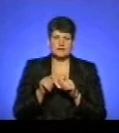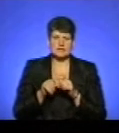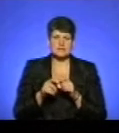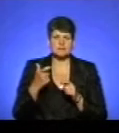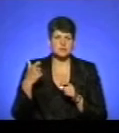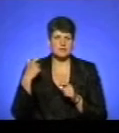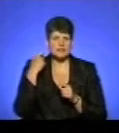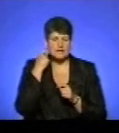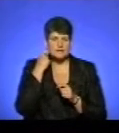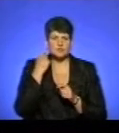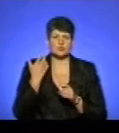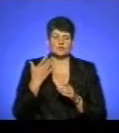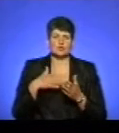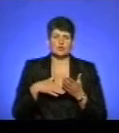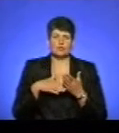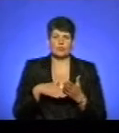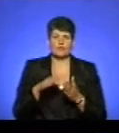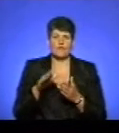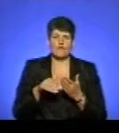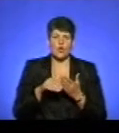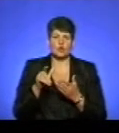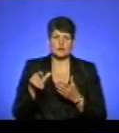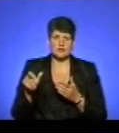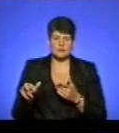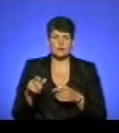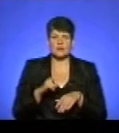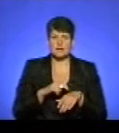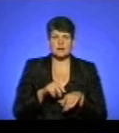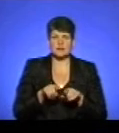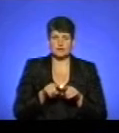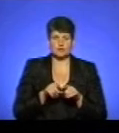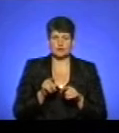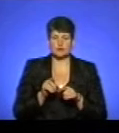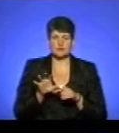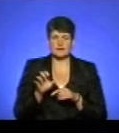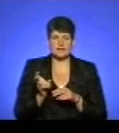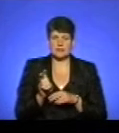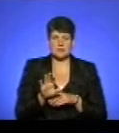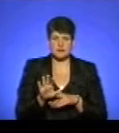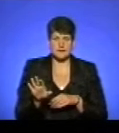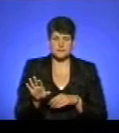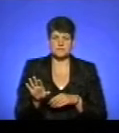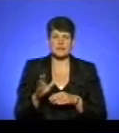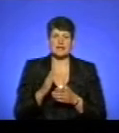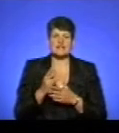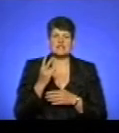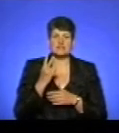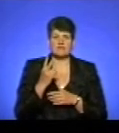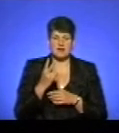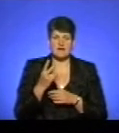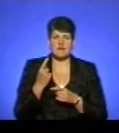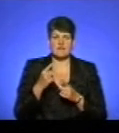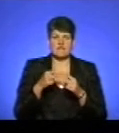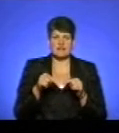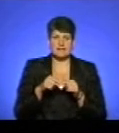чіпати кліпсу за допомогою волонтерів, бо до тварин лікар теж не підійде. Є два види бірок